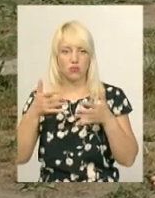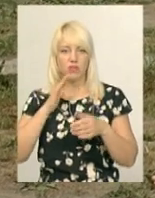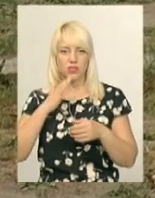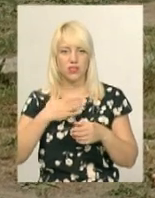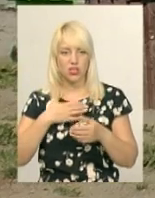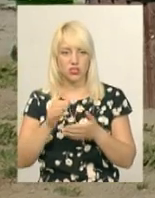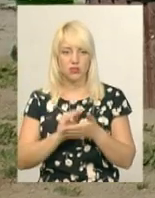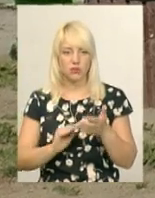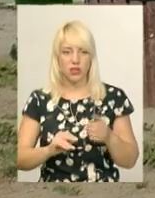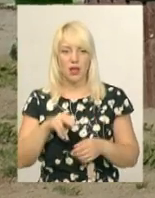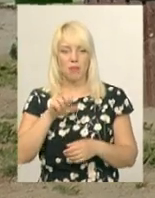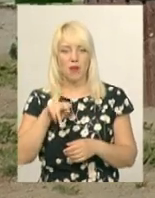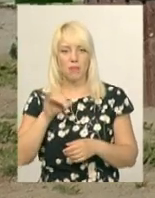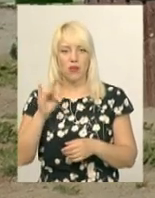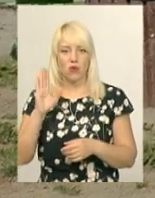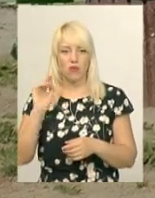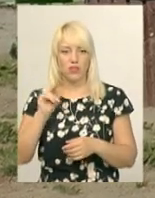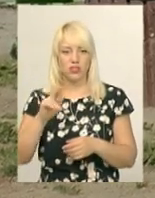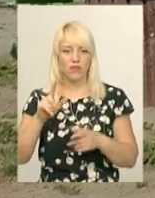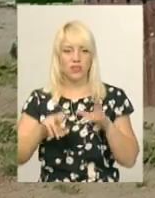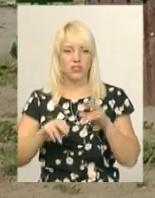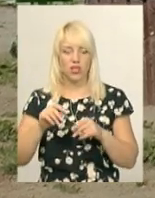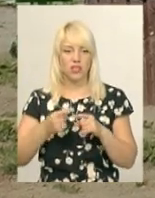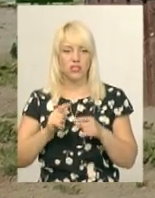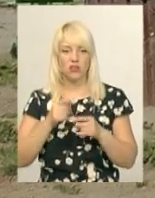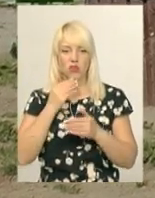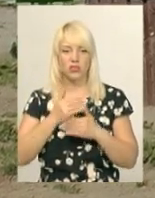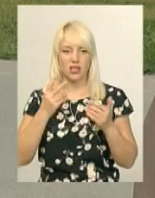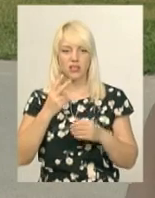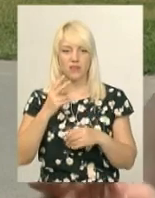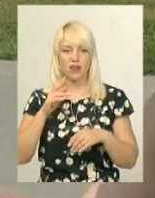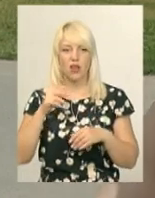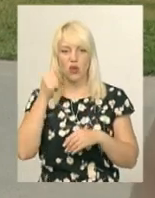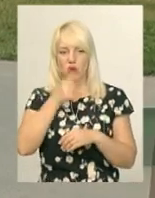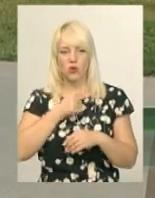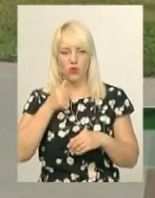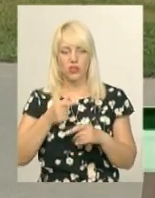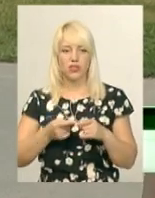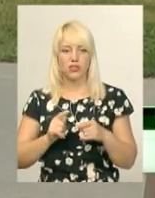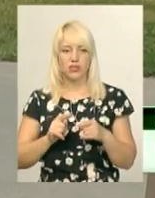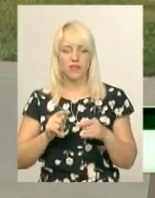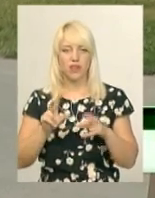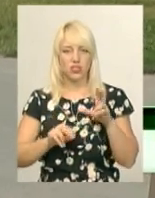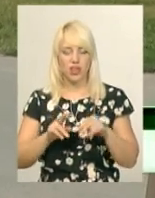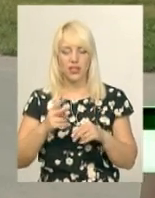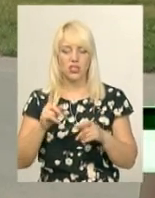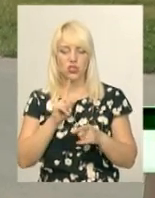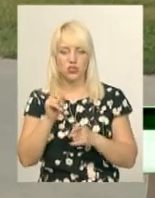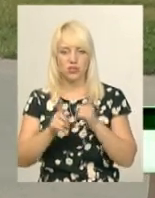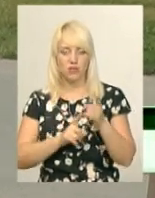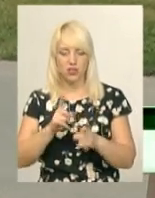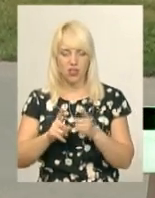Паперовіч на пляжі буває регулярно. Вважає, за останні два роки це місце змінилося. Прибирають пляж, дивляться за